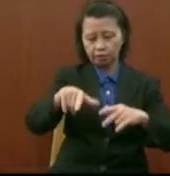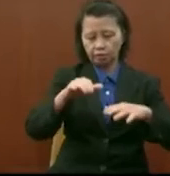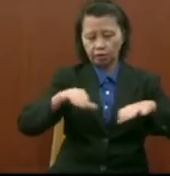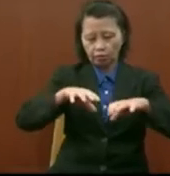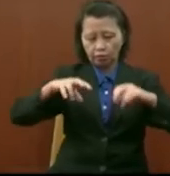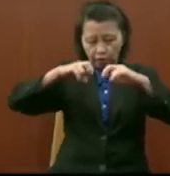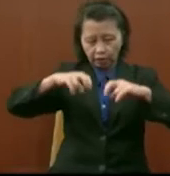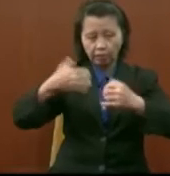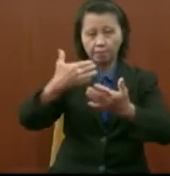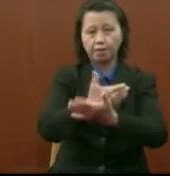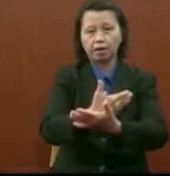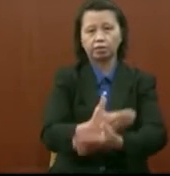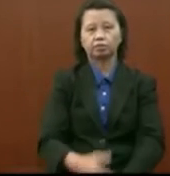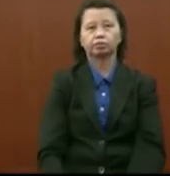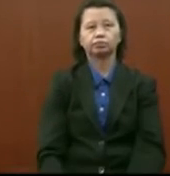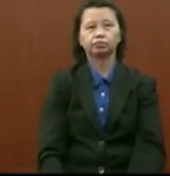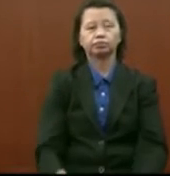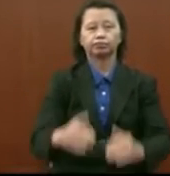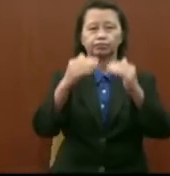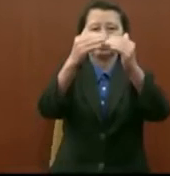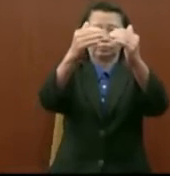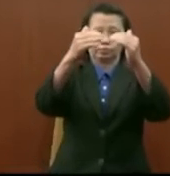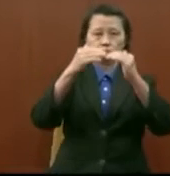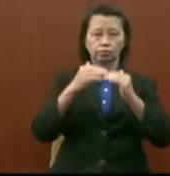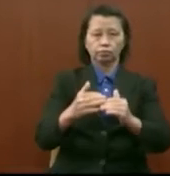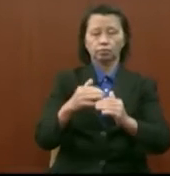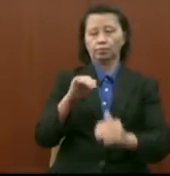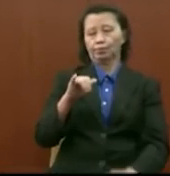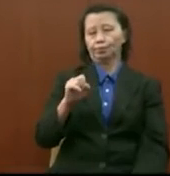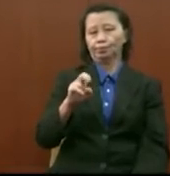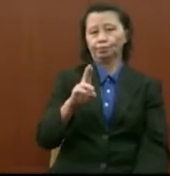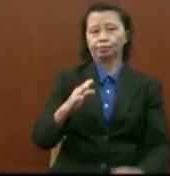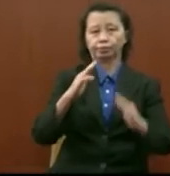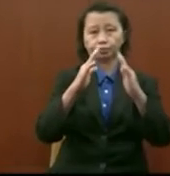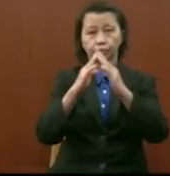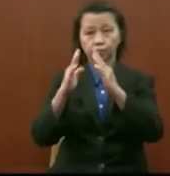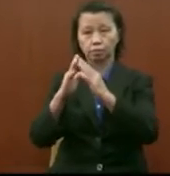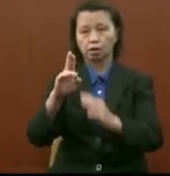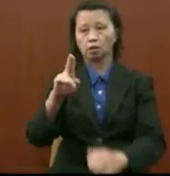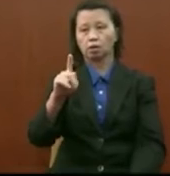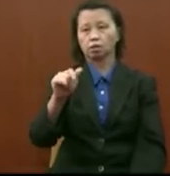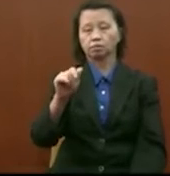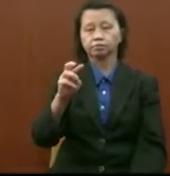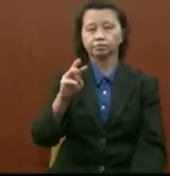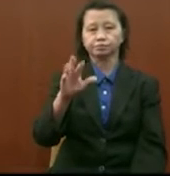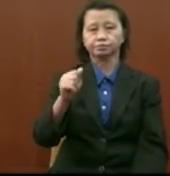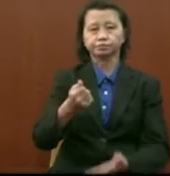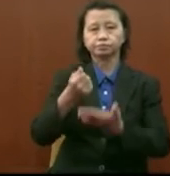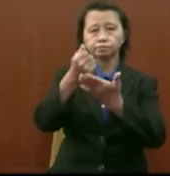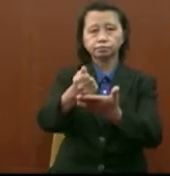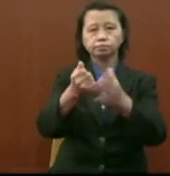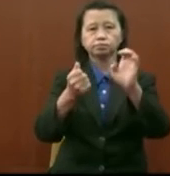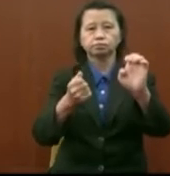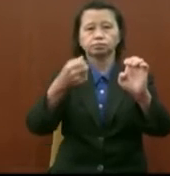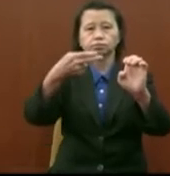berhormat saya pergi kepada isu yang disebut oleh bandar utama juga berkaitan dengan bantuan P-Hailing